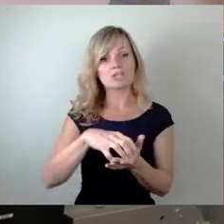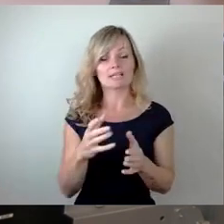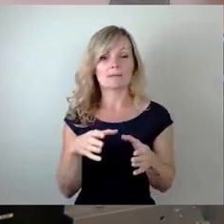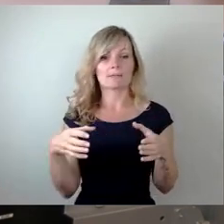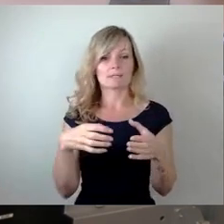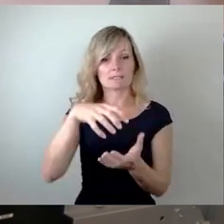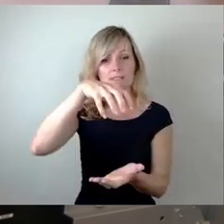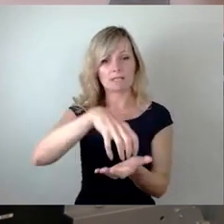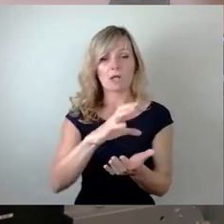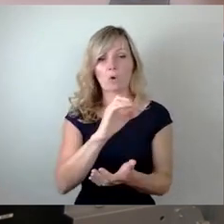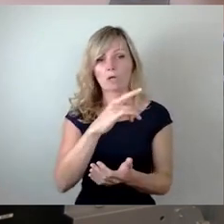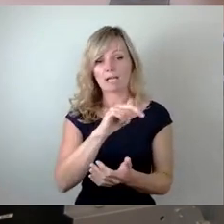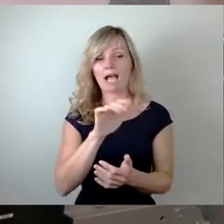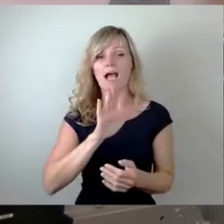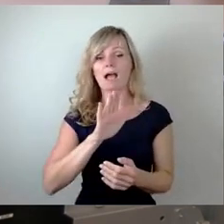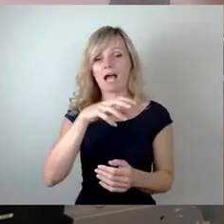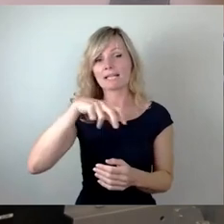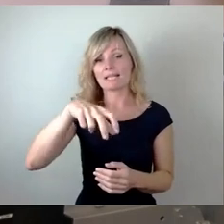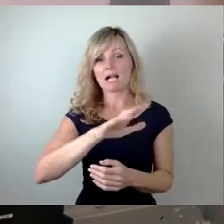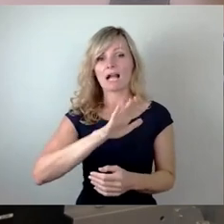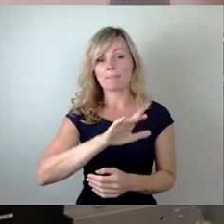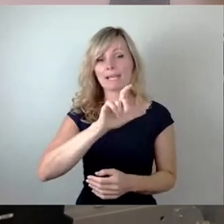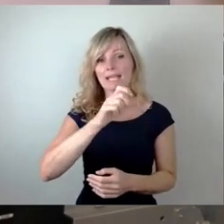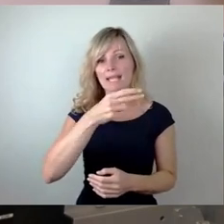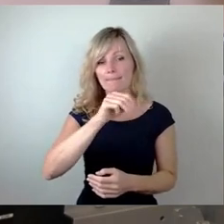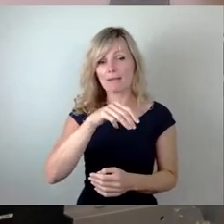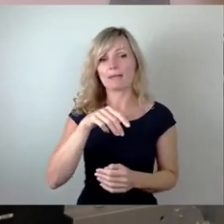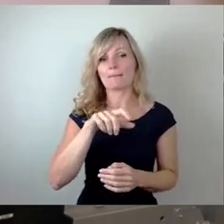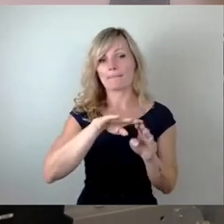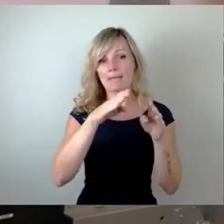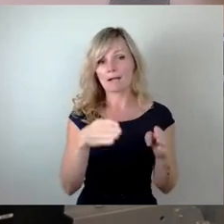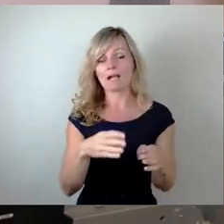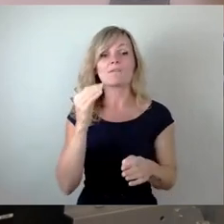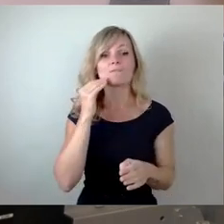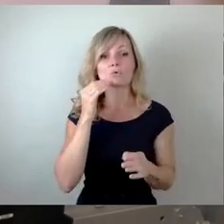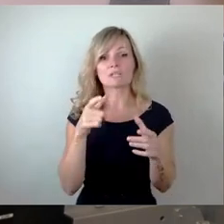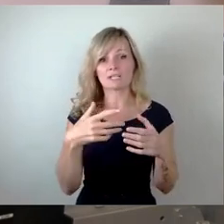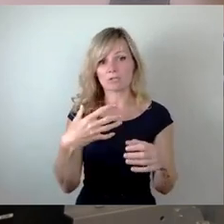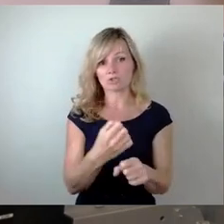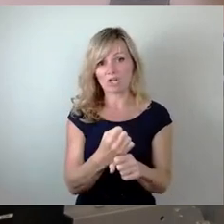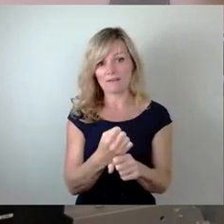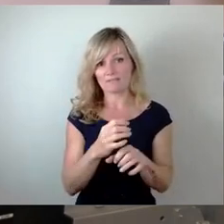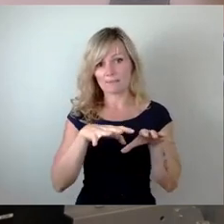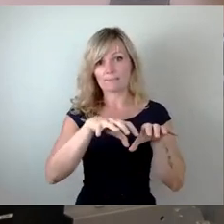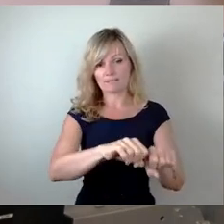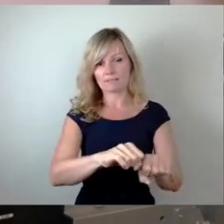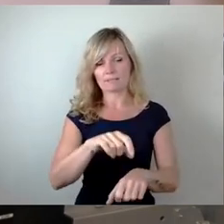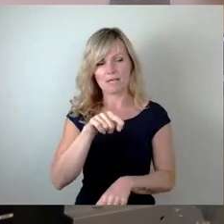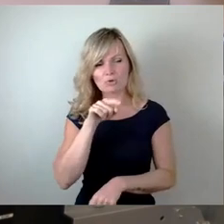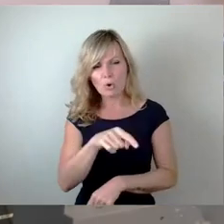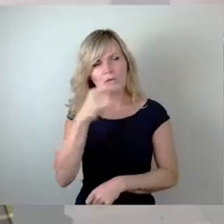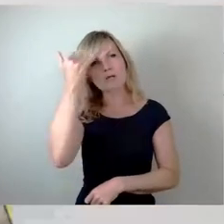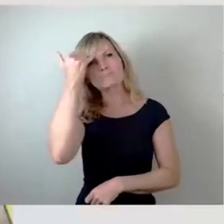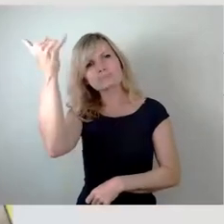am Lehmberg. Diese Fläche gehört einer Wohnungsgenossenschaft. Wenn hier die Idee geboren wird, dass man ähnlich wie in einer guten